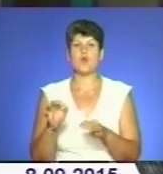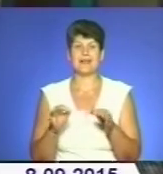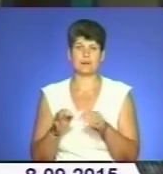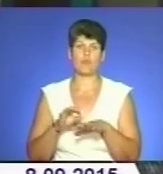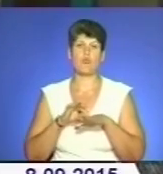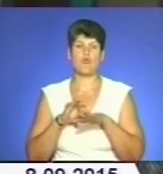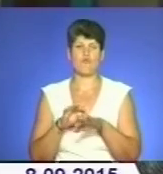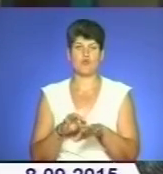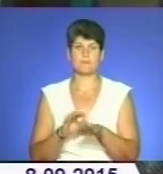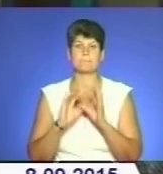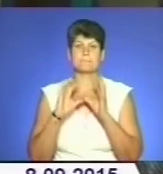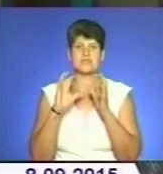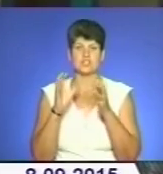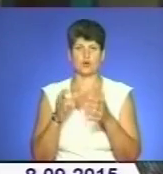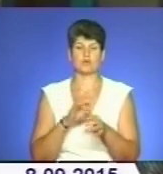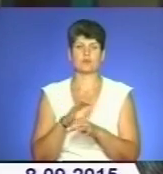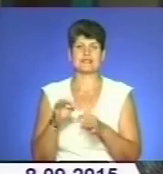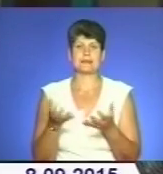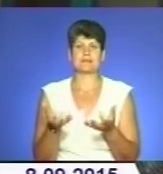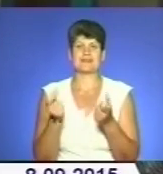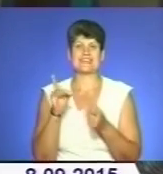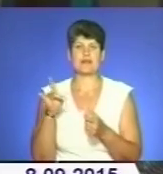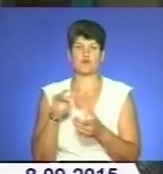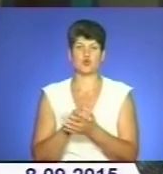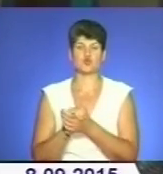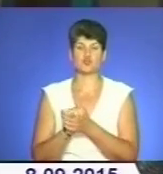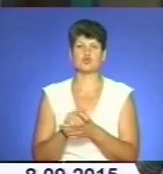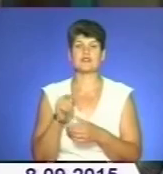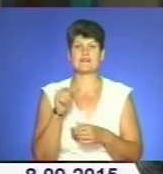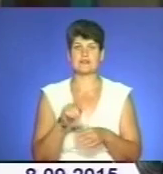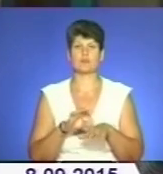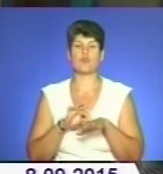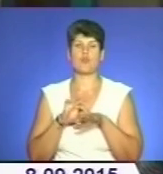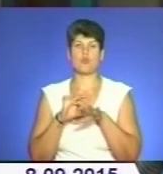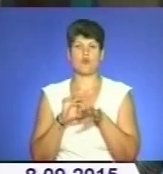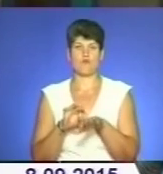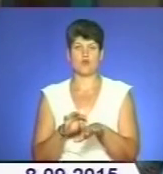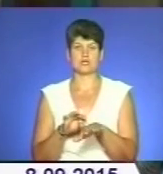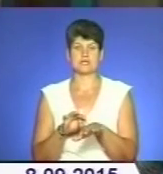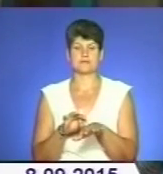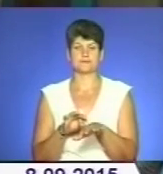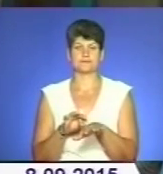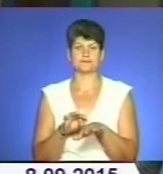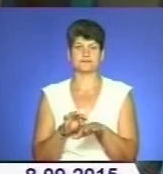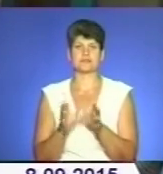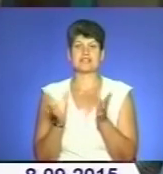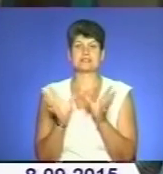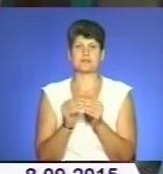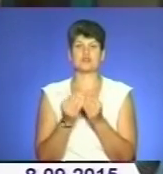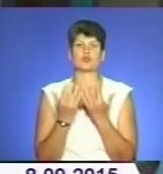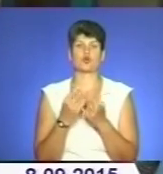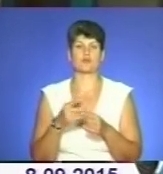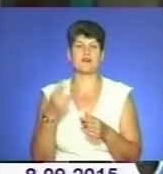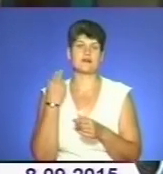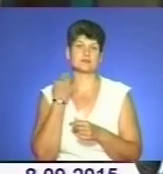міжнародний проєкт за підтримки Євросоюзу, і він проводиться спільно з кількома країнами. Це